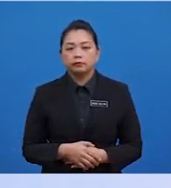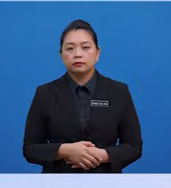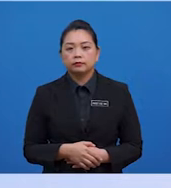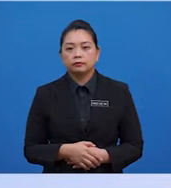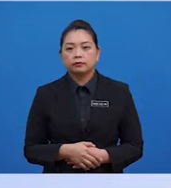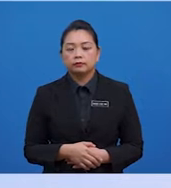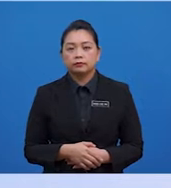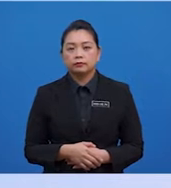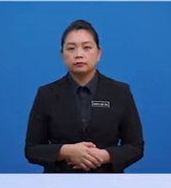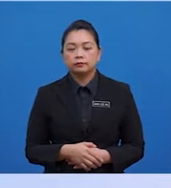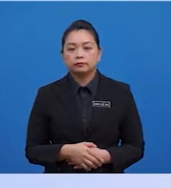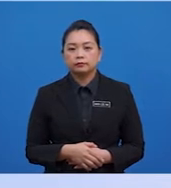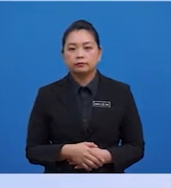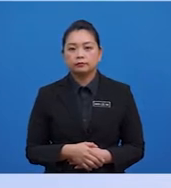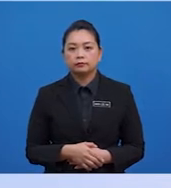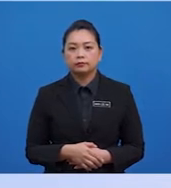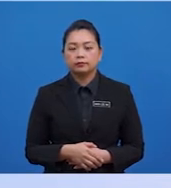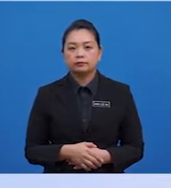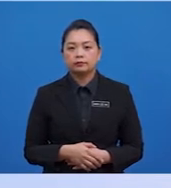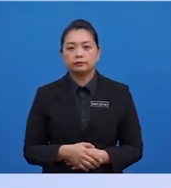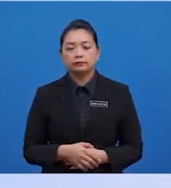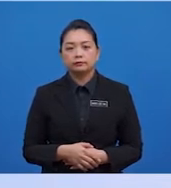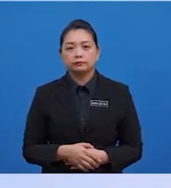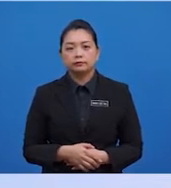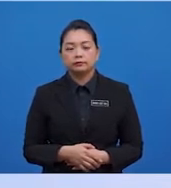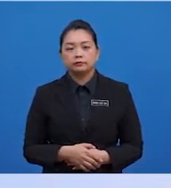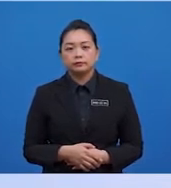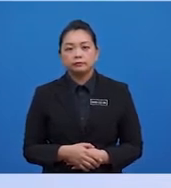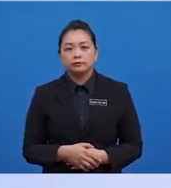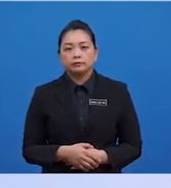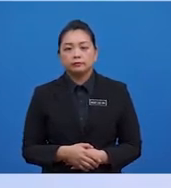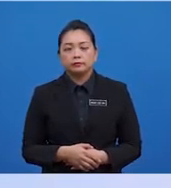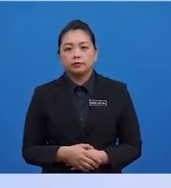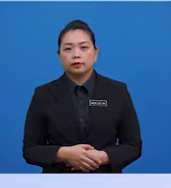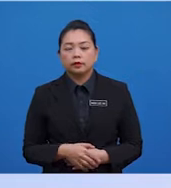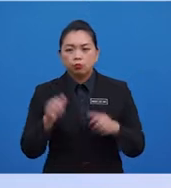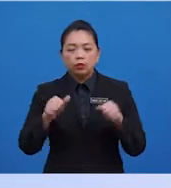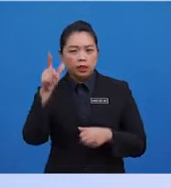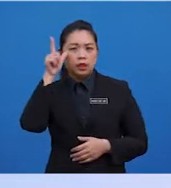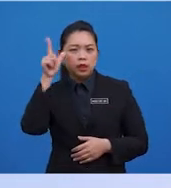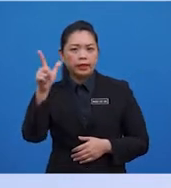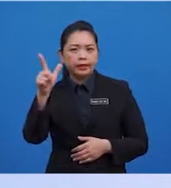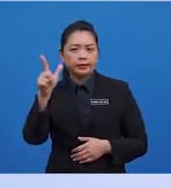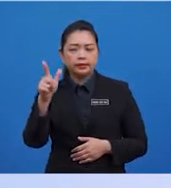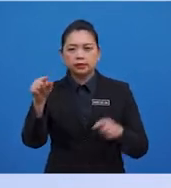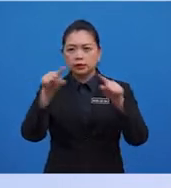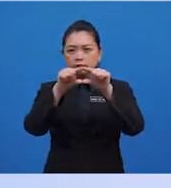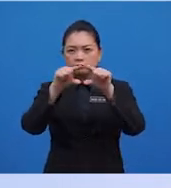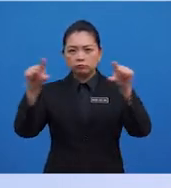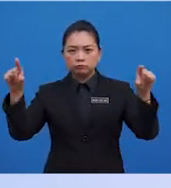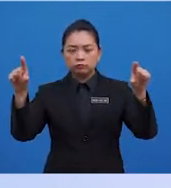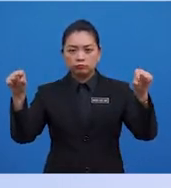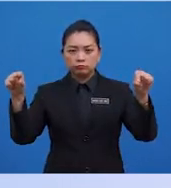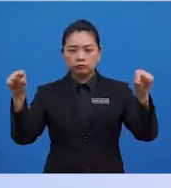170. Dari susunan nilai cerapan, boleh diperhatikan set data